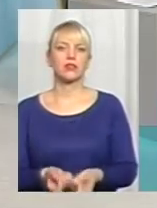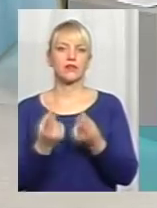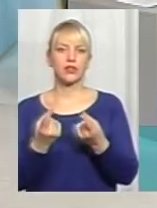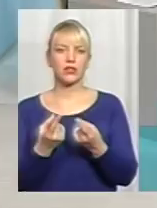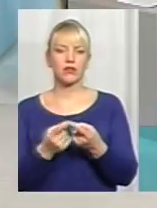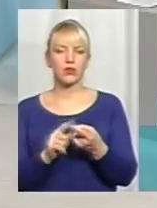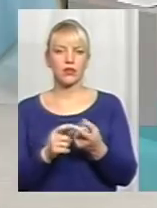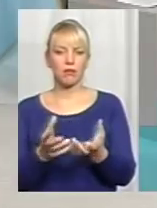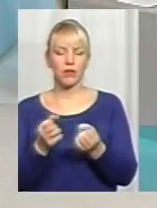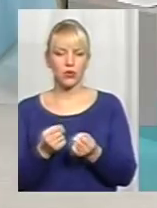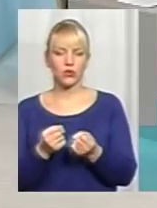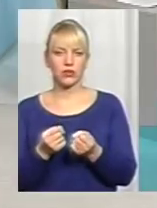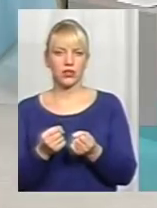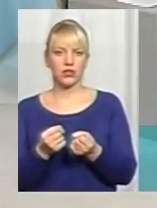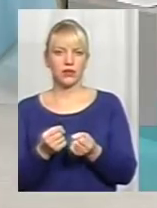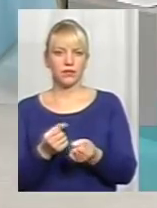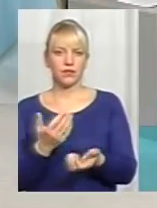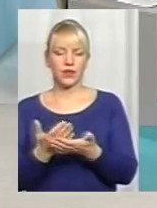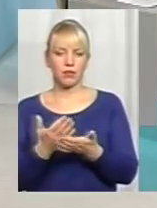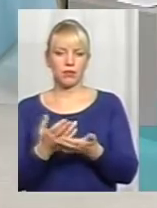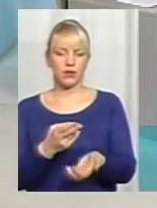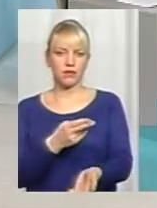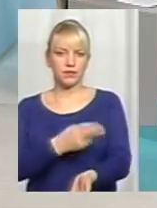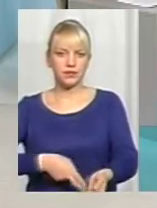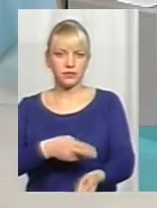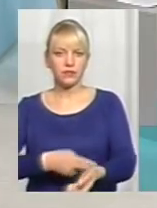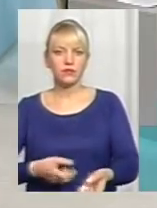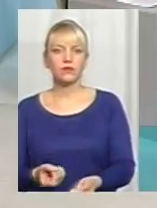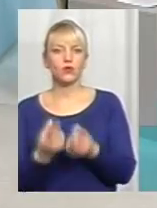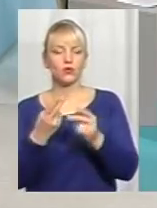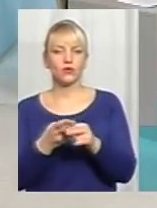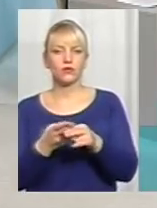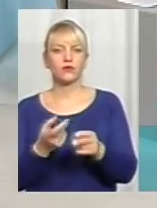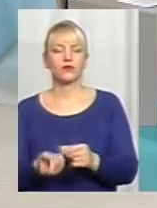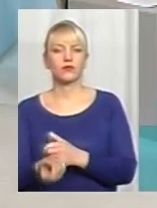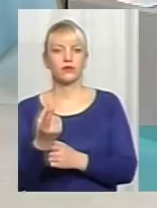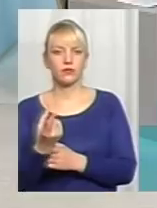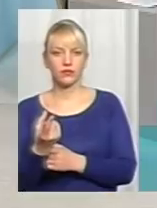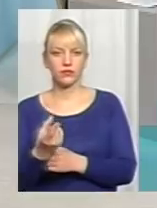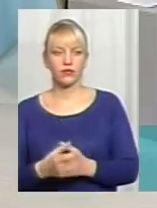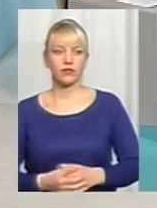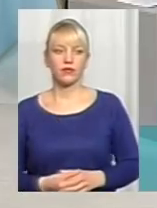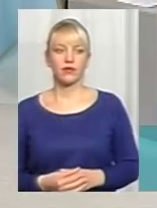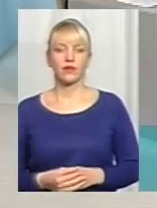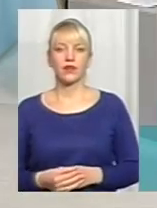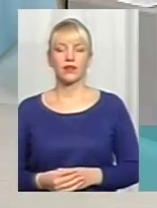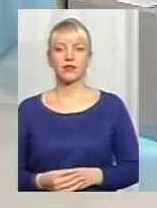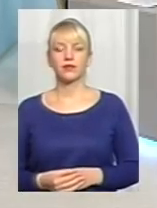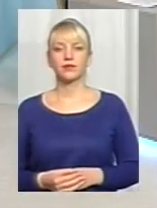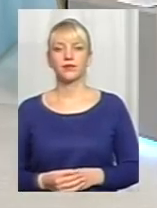беруть оці методи, колюще-режущі предміти. Добавайте я поясню, оскільки